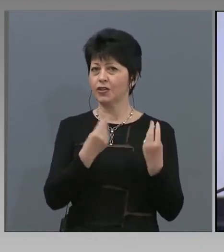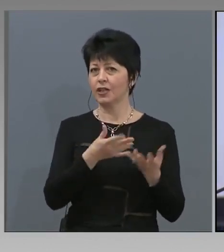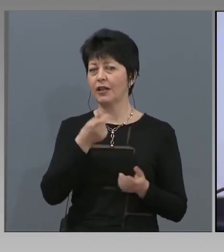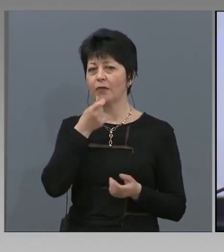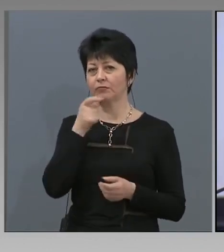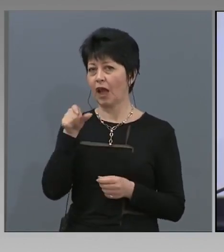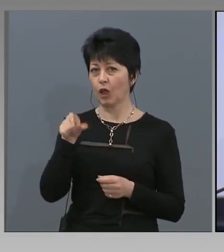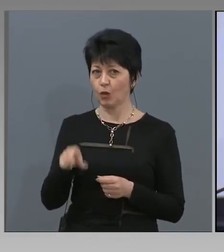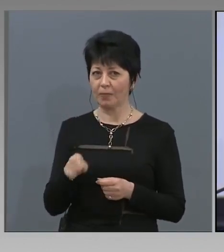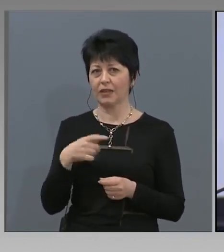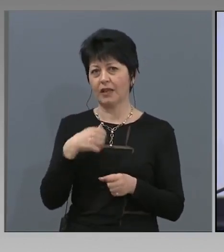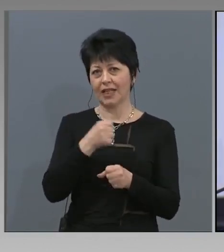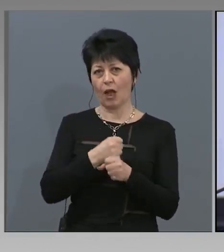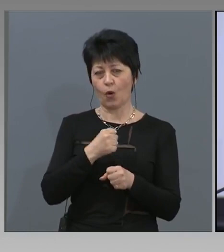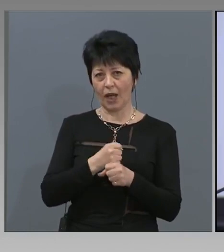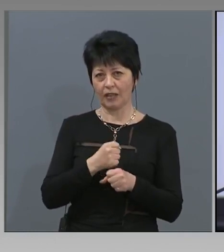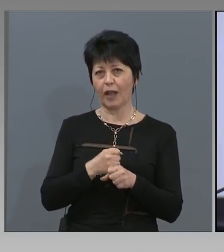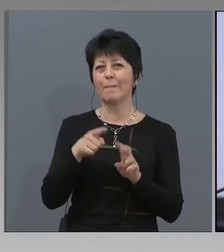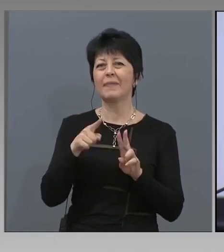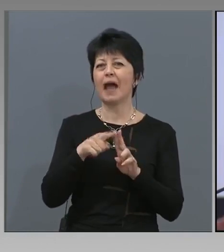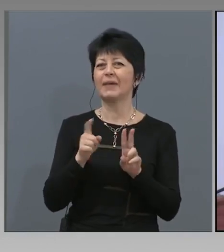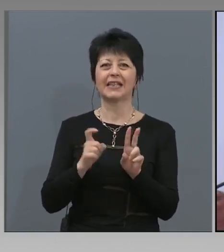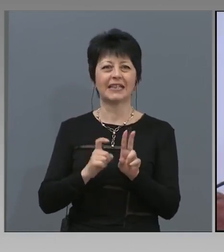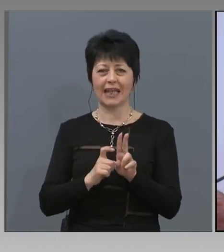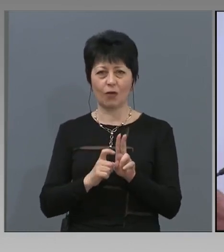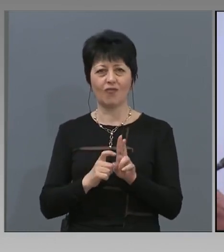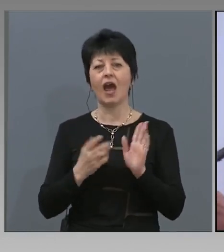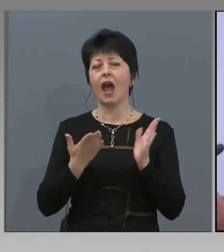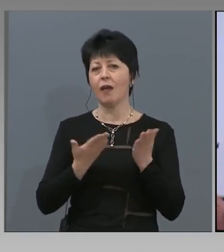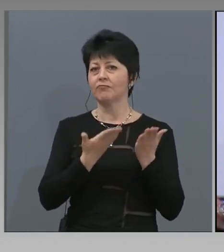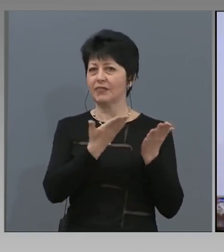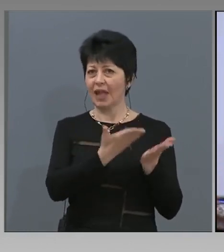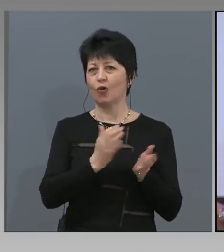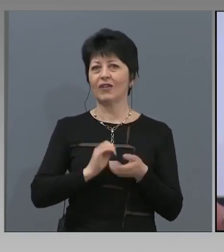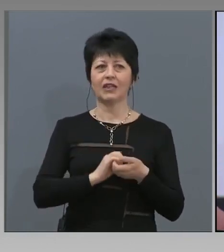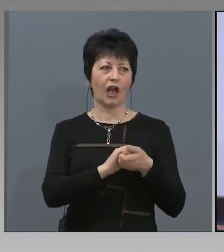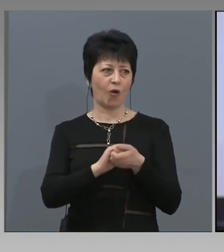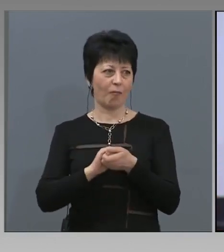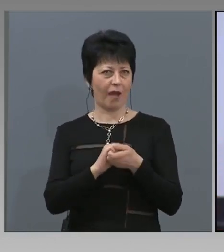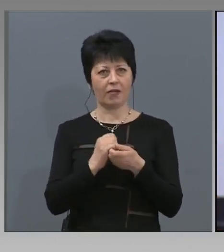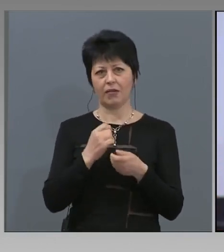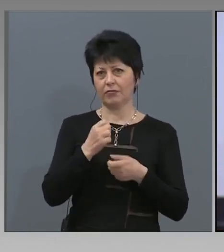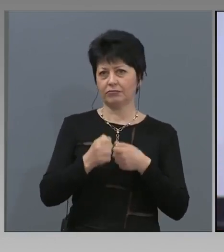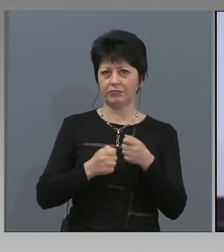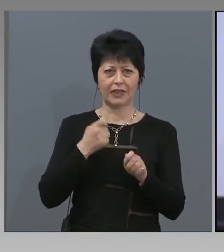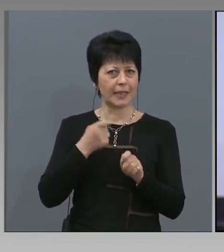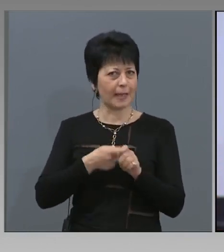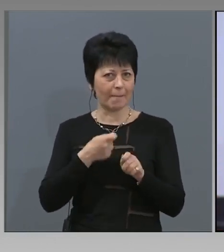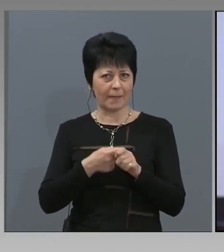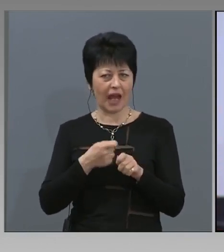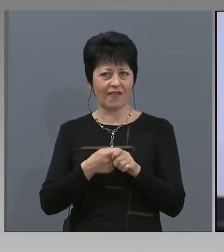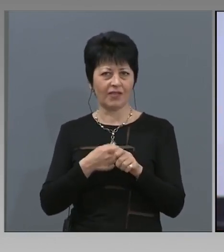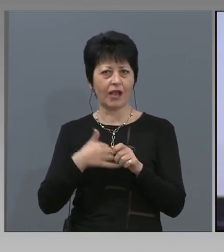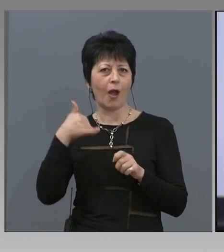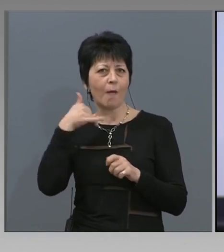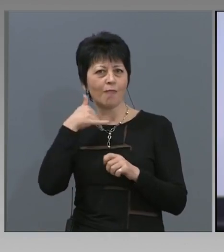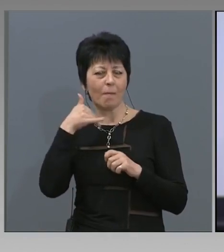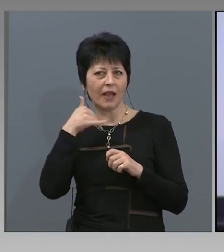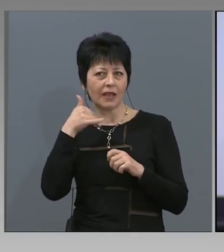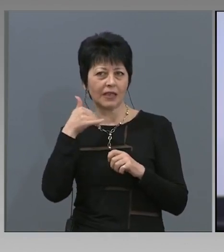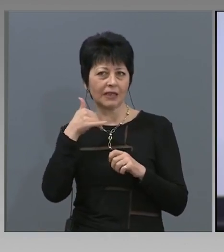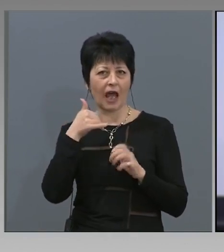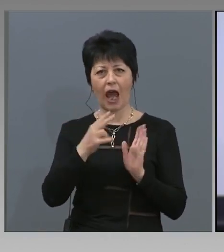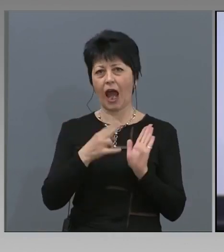колегата Пламен Цеков, който новата компания разработи мобилната апликация. Една